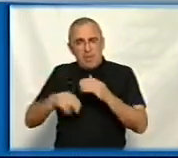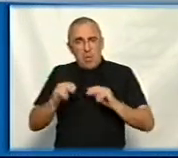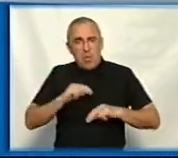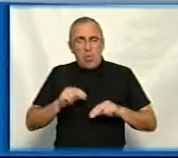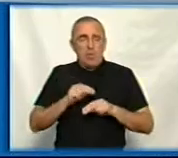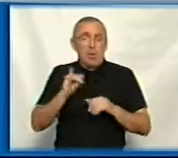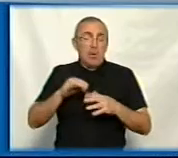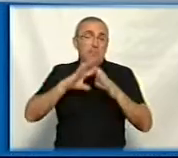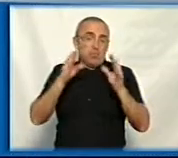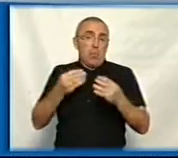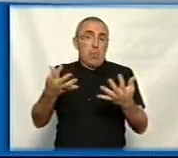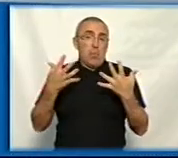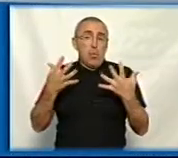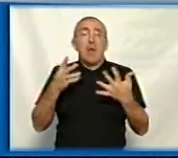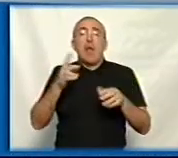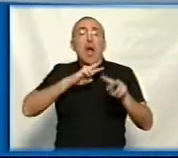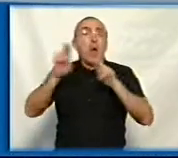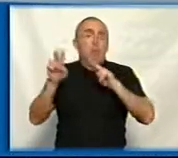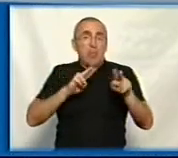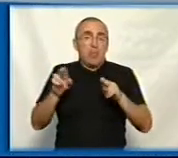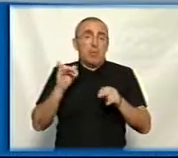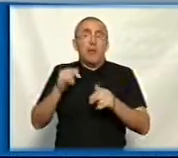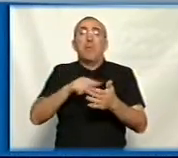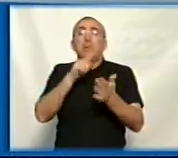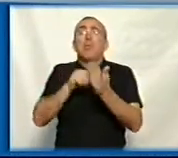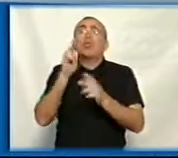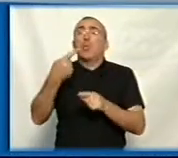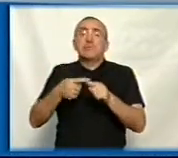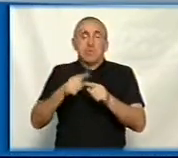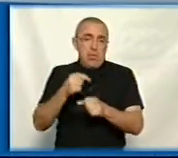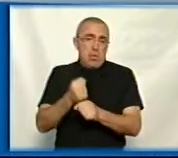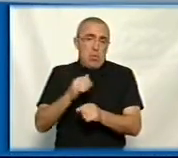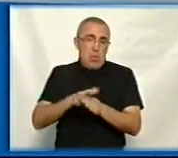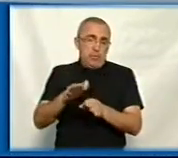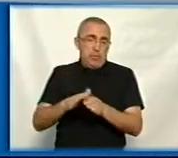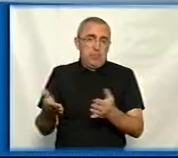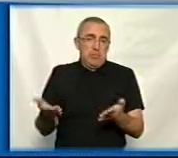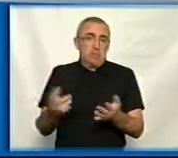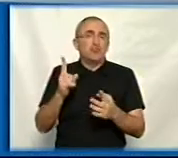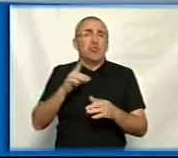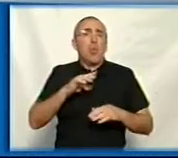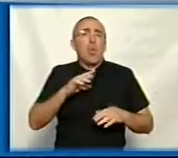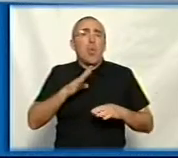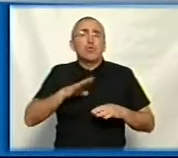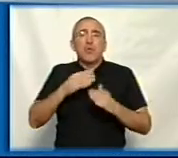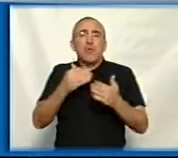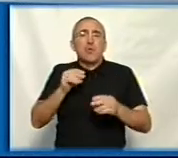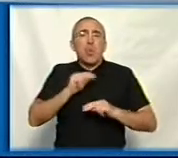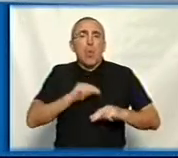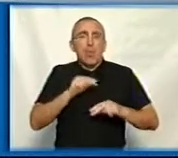Тобто, і тоді буде зрозуміло, яка це обрізка, і питання, хто це робить. Що ви очікуєте від роботи